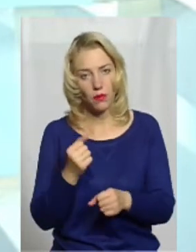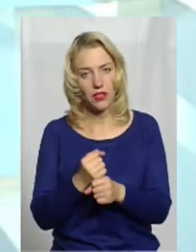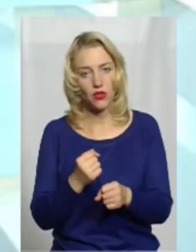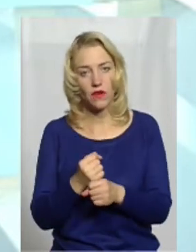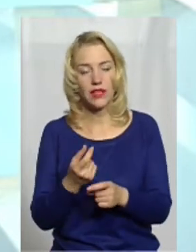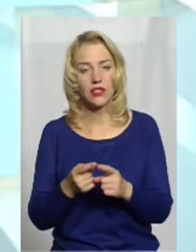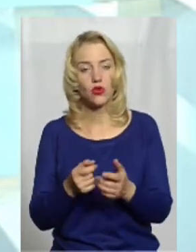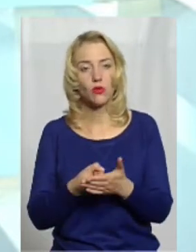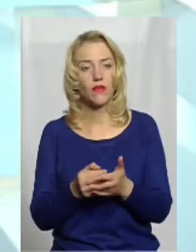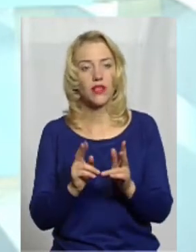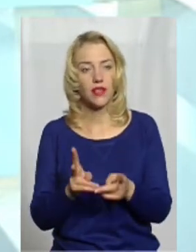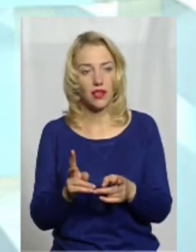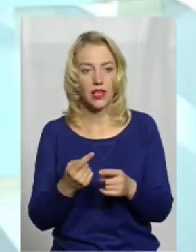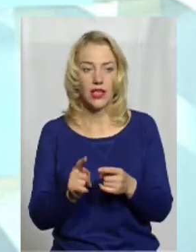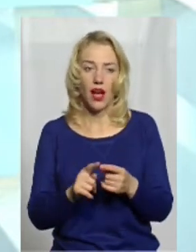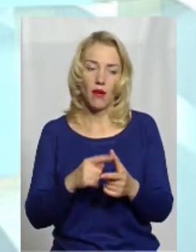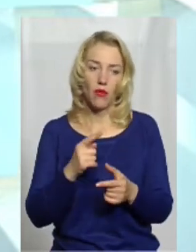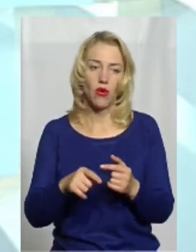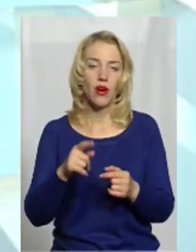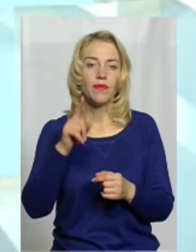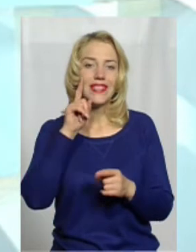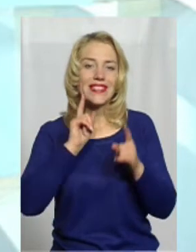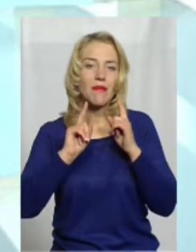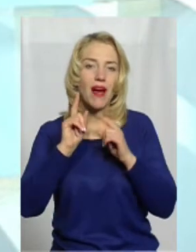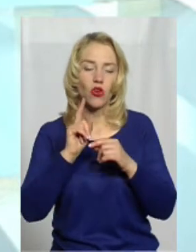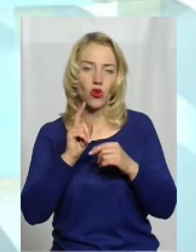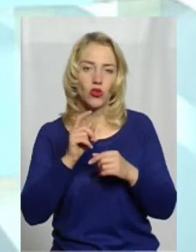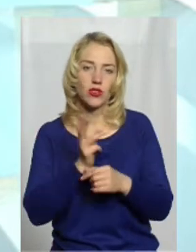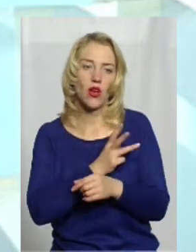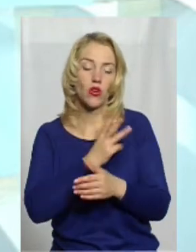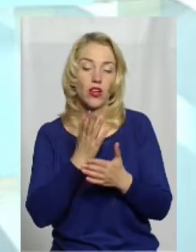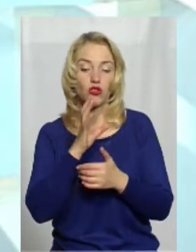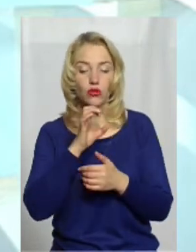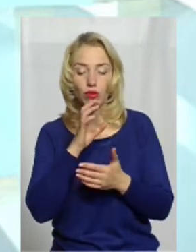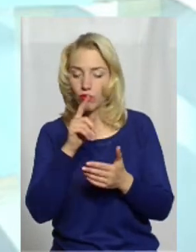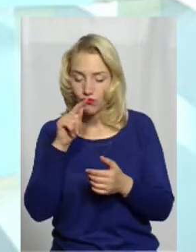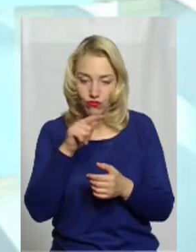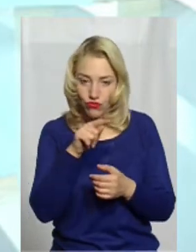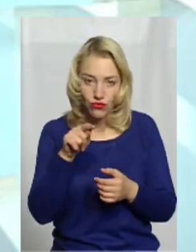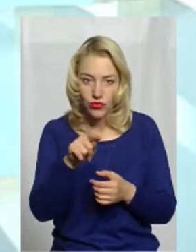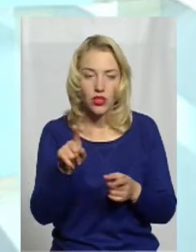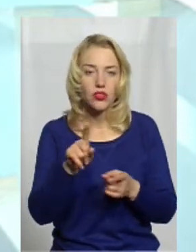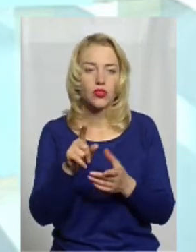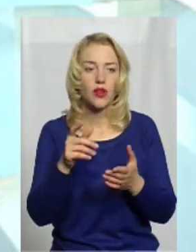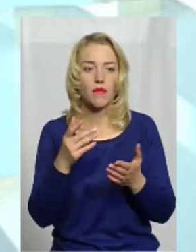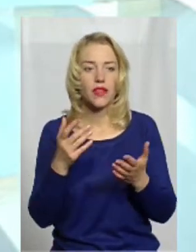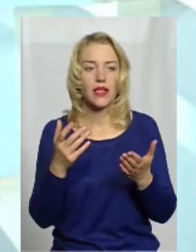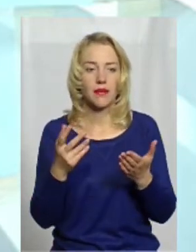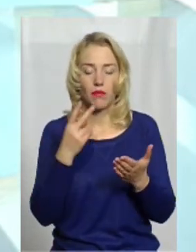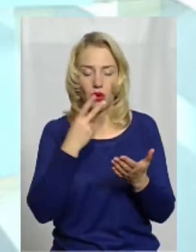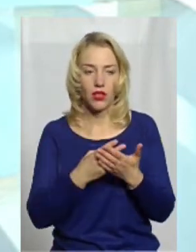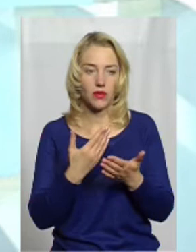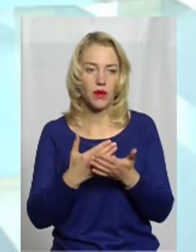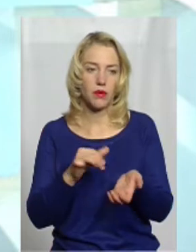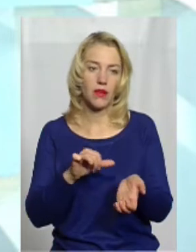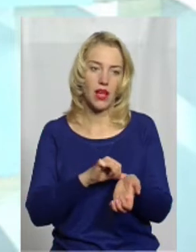кількома методами. Або це смакозаохочувальний, це якщо собачка знаходить те, що ми їй показуємо, це наркотики